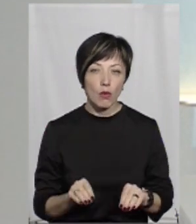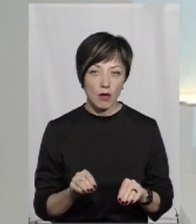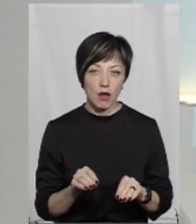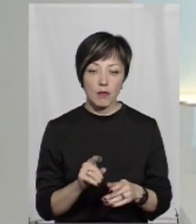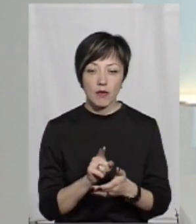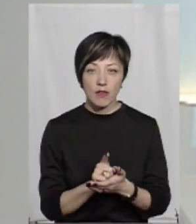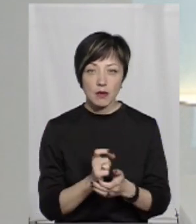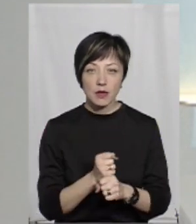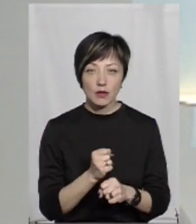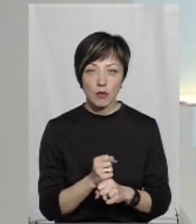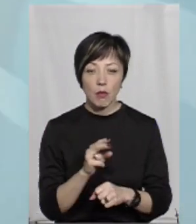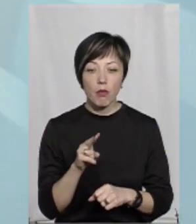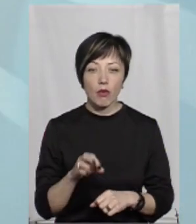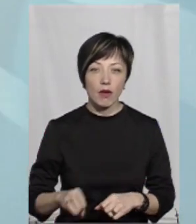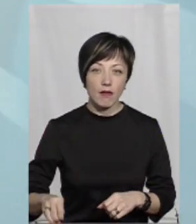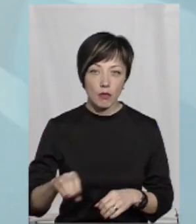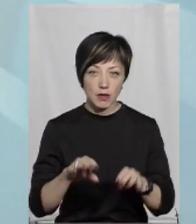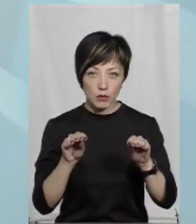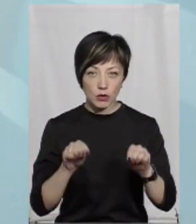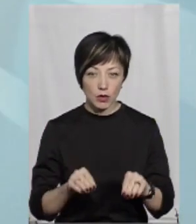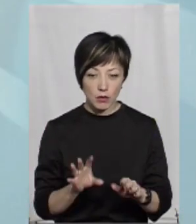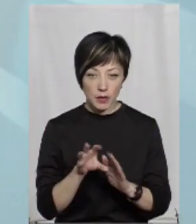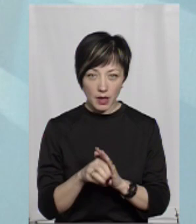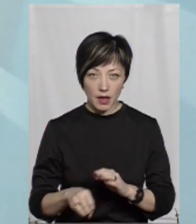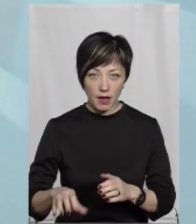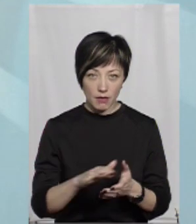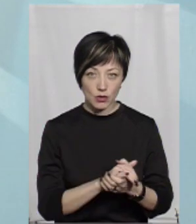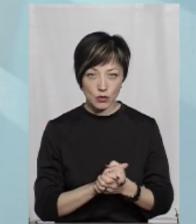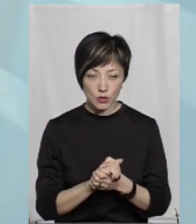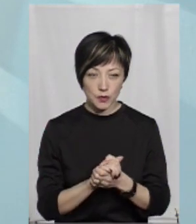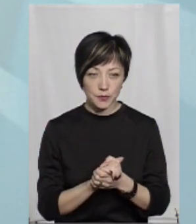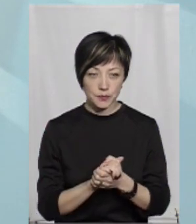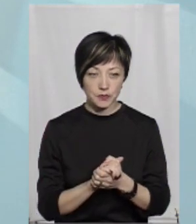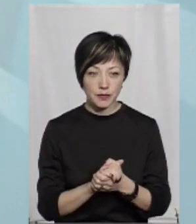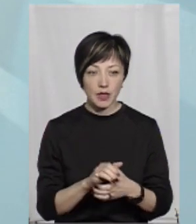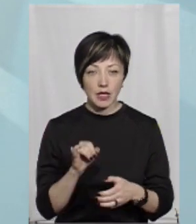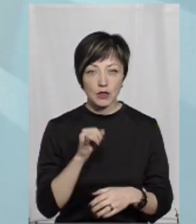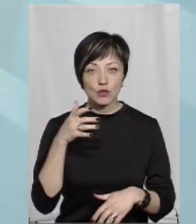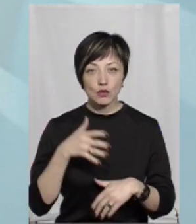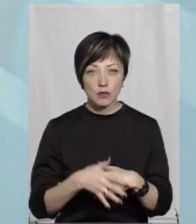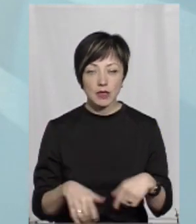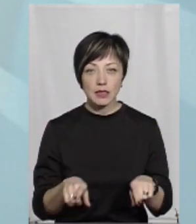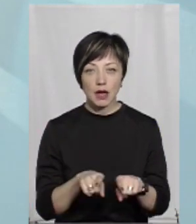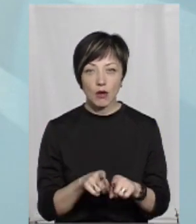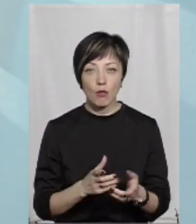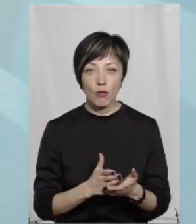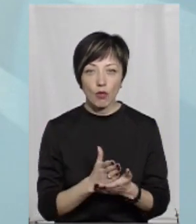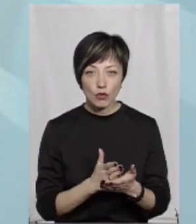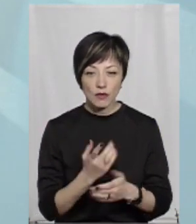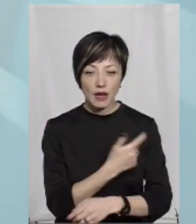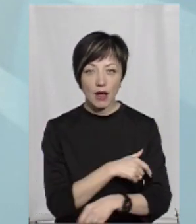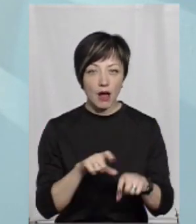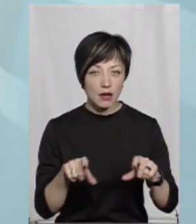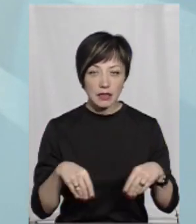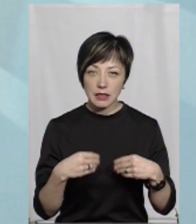Ми повинні працювати по європейських протоколах. Ми йдемо в Європейський Союз. І зрозуміло, таких послуг ми в тій